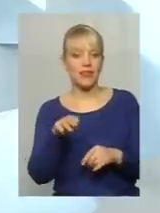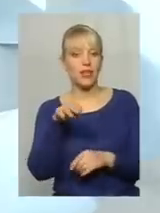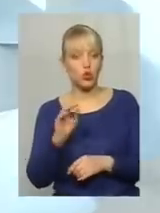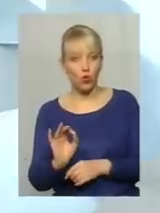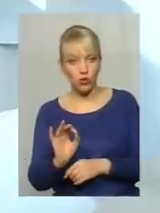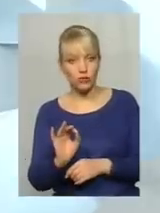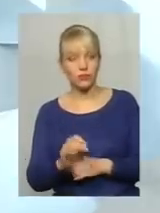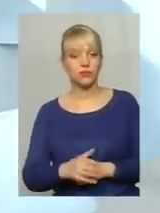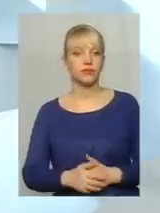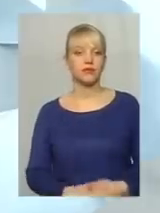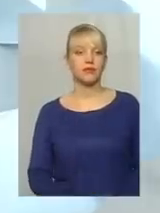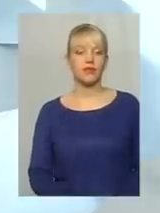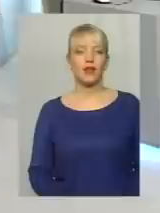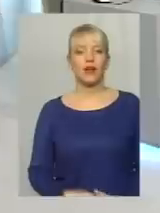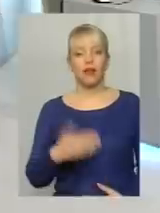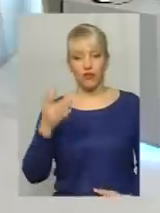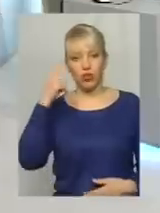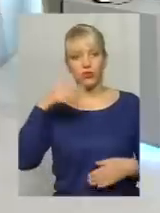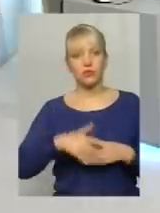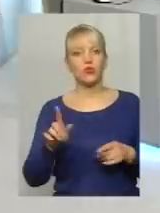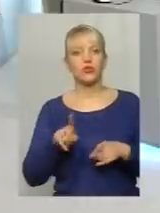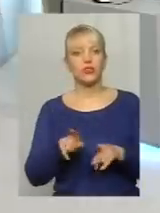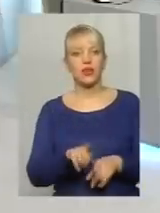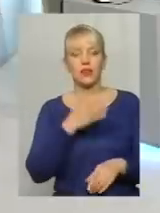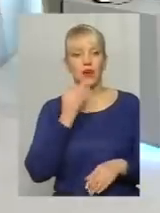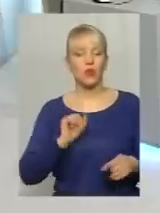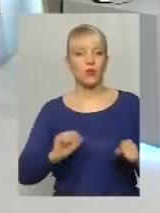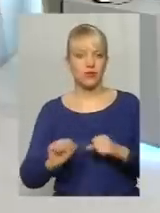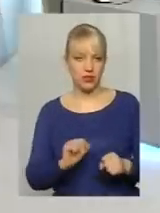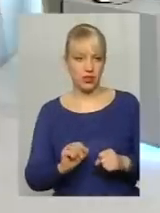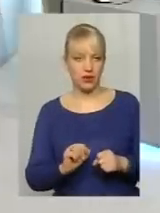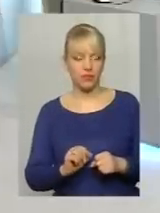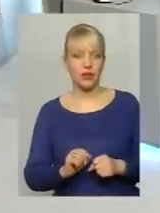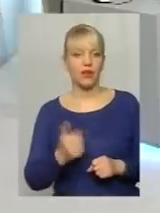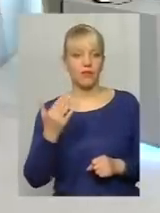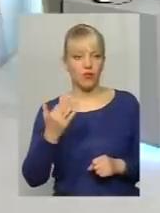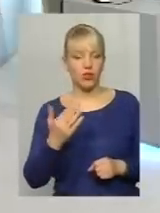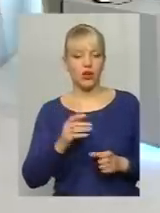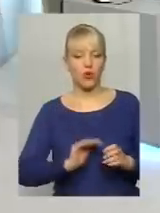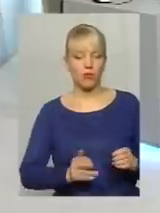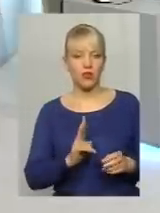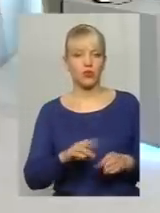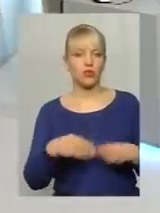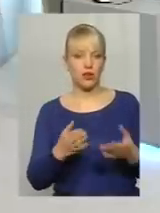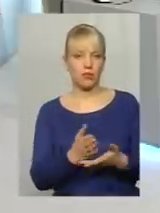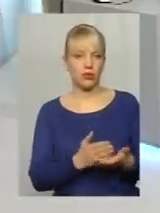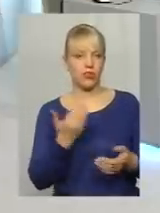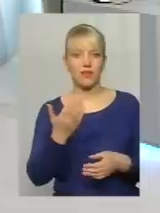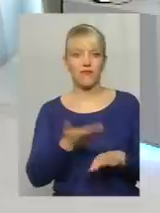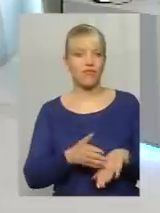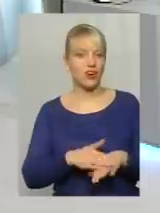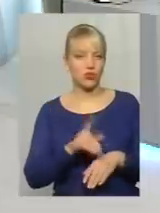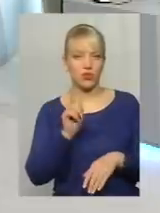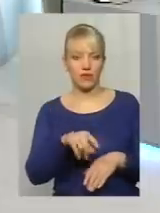вони розуміють, що це таке не мати управителя, чи компанія, яка надає послугу. Їм дуже важко навіть